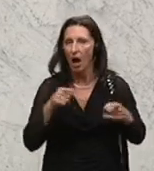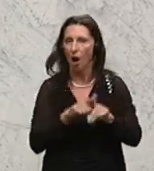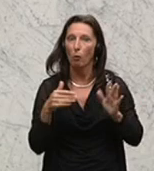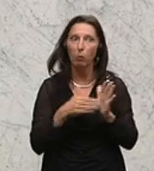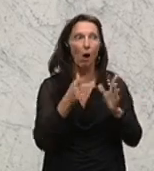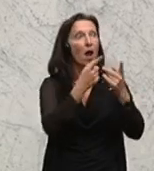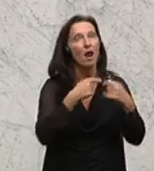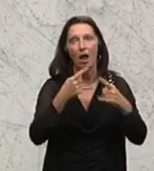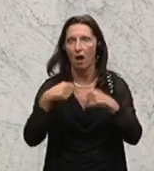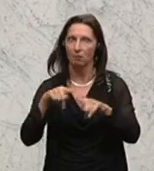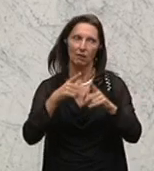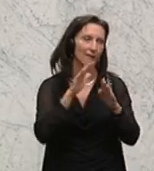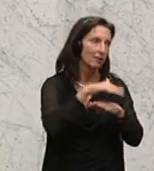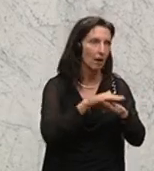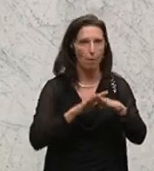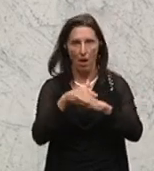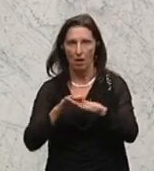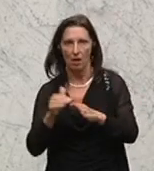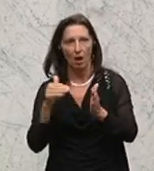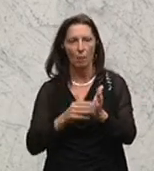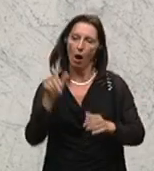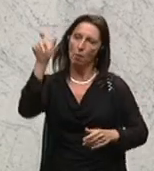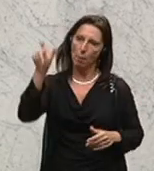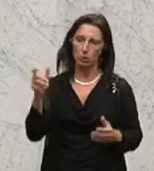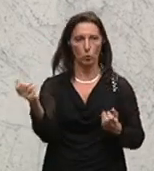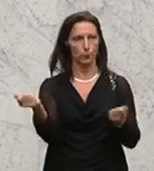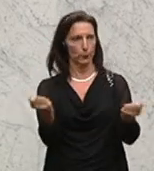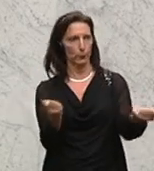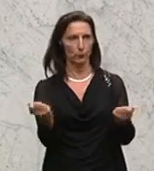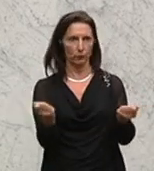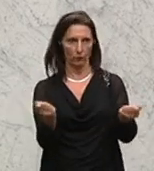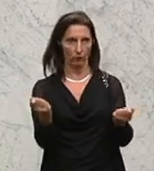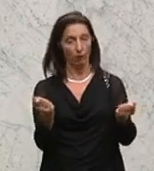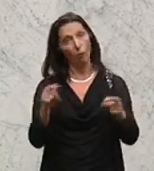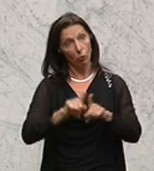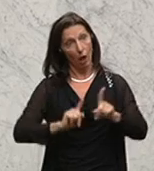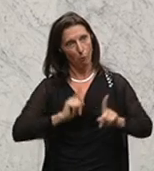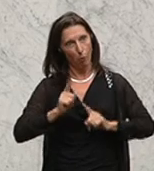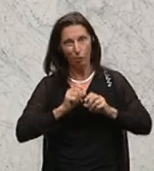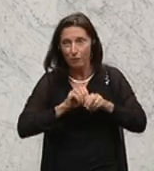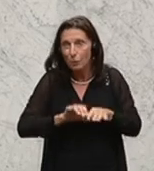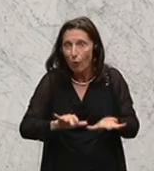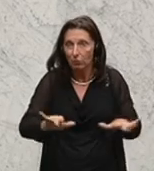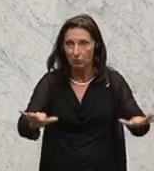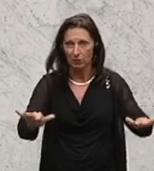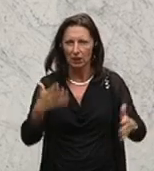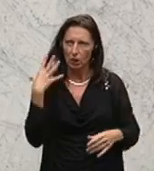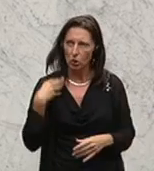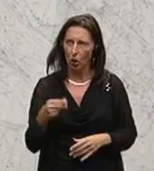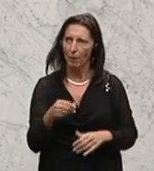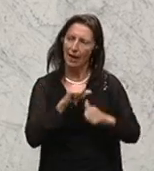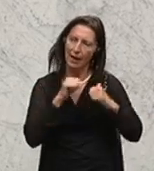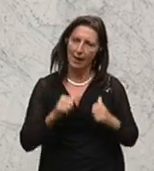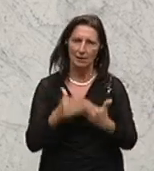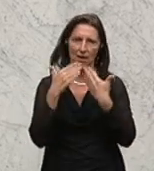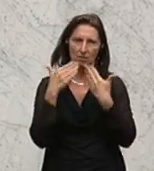Gemeinden. Da braucht es einen Koordinator, hier vor allem auch motiviert. Deswegen noch einmal ein herzliches Danke all jenen,